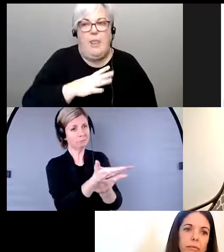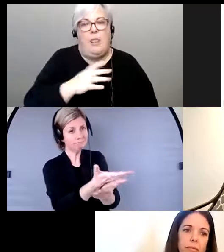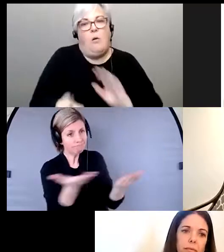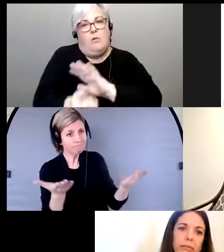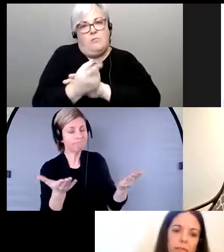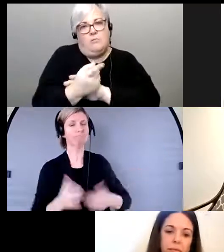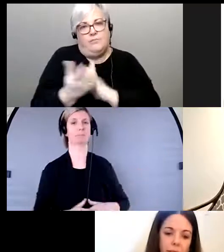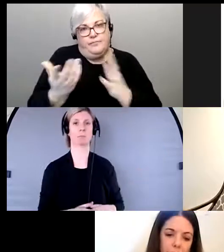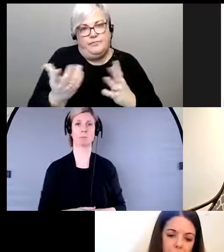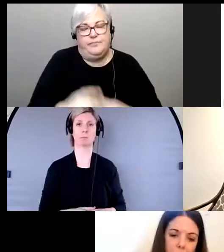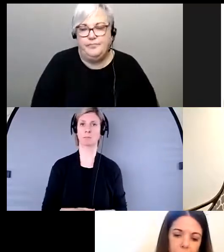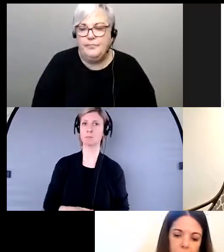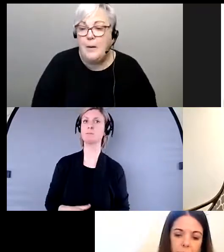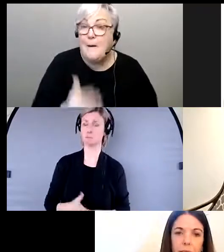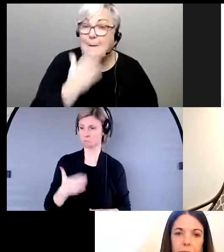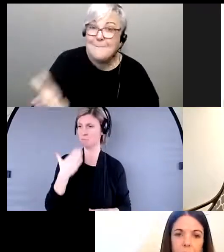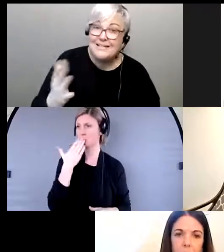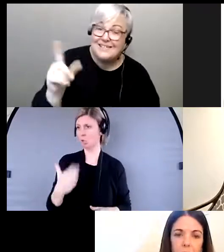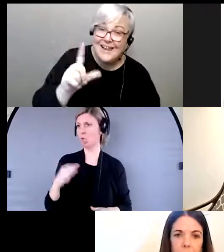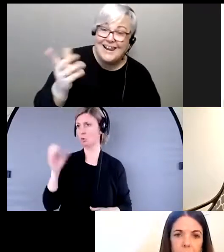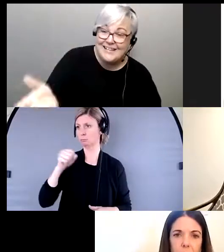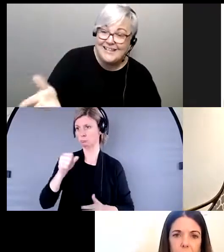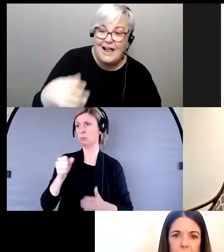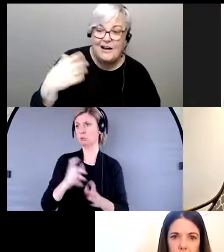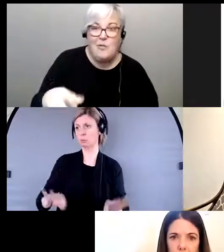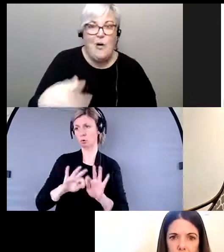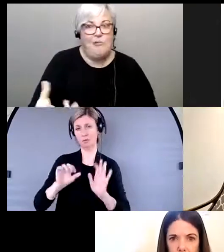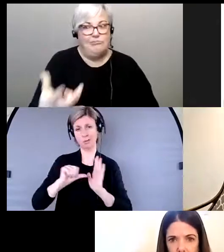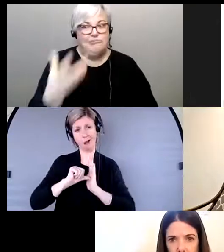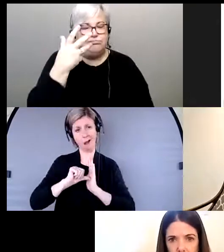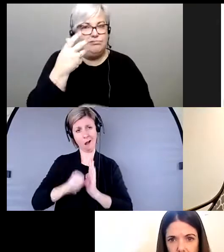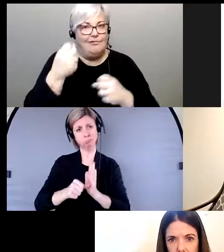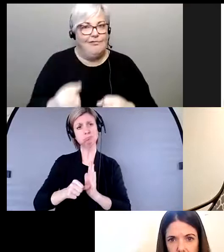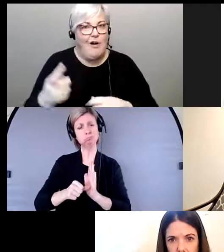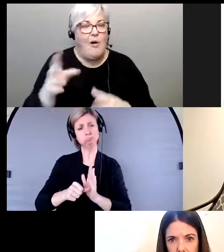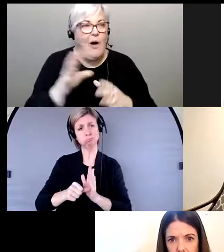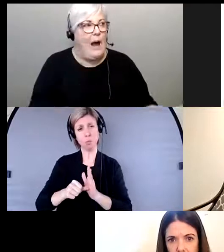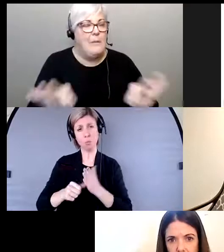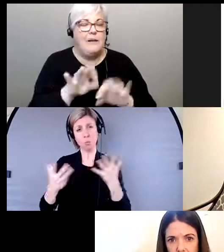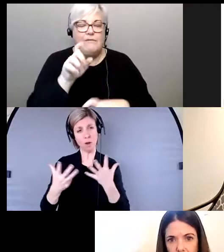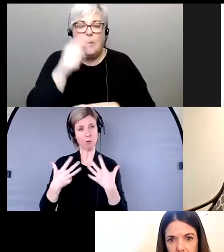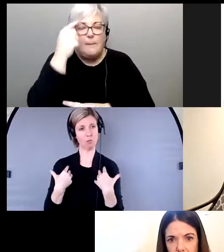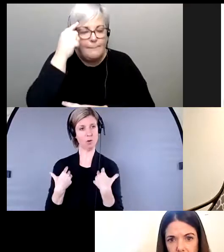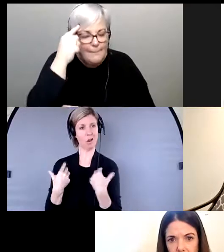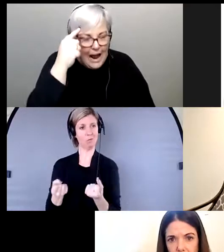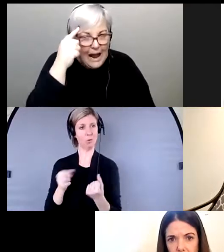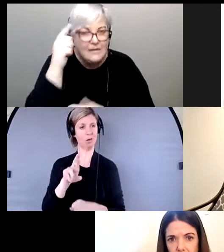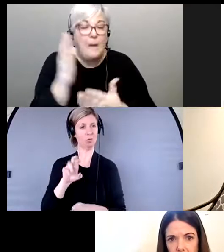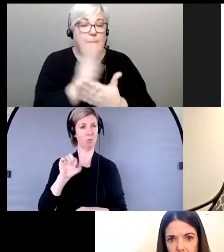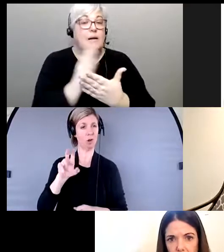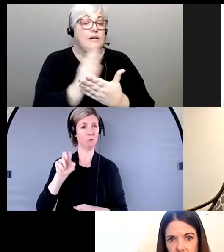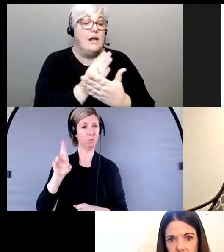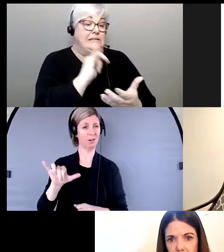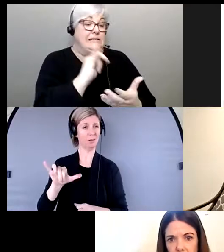Merci, Lynette. Merci d'avoir vraiment aussi mis en face sur l'importance de penser à la période post